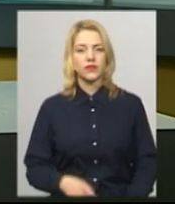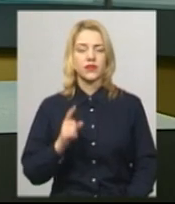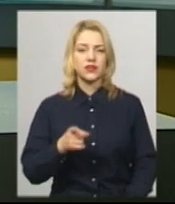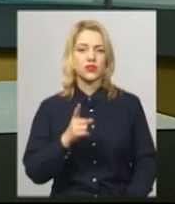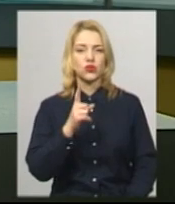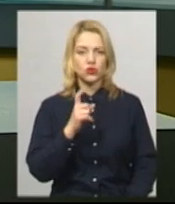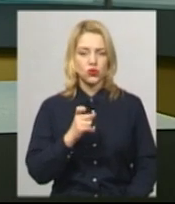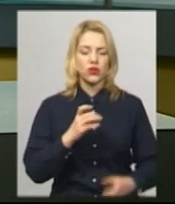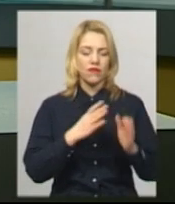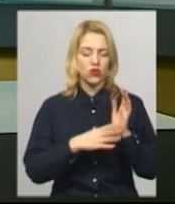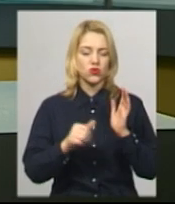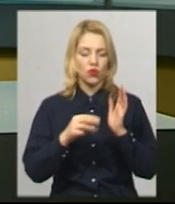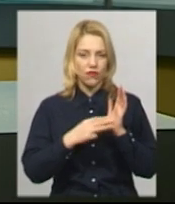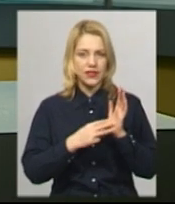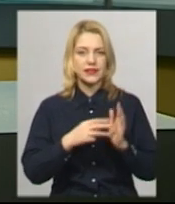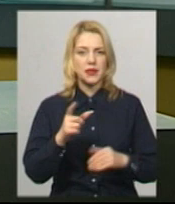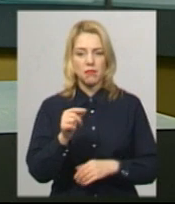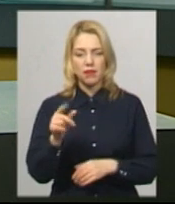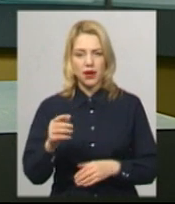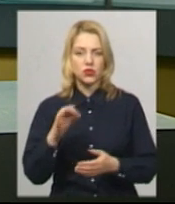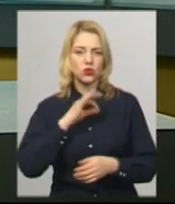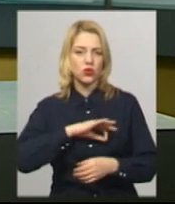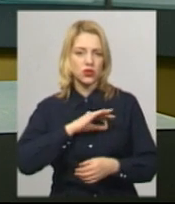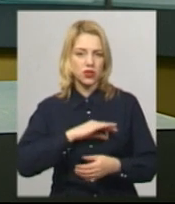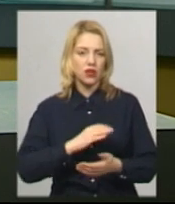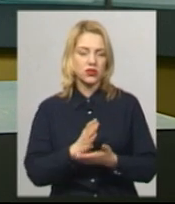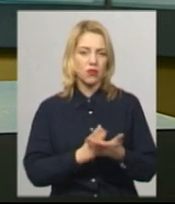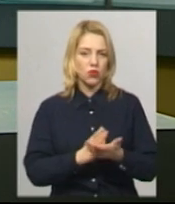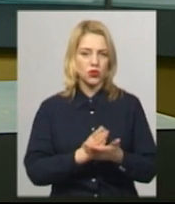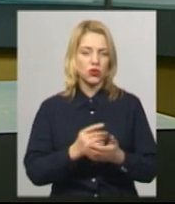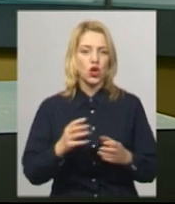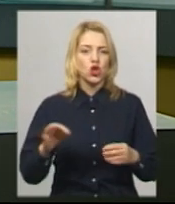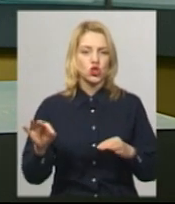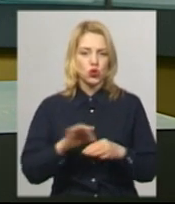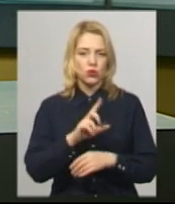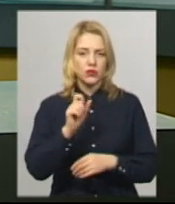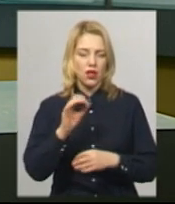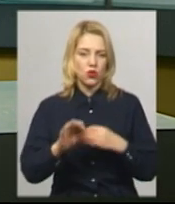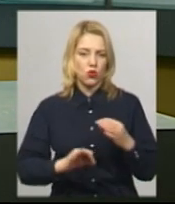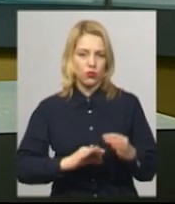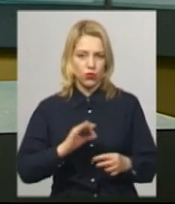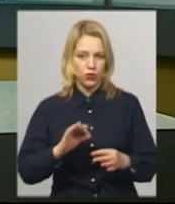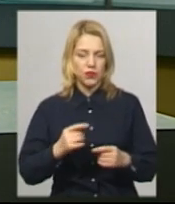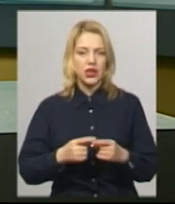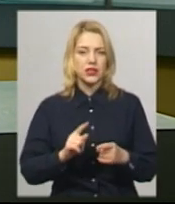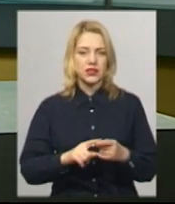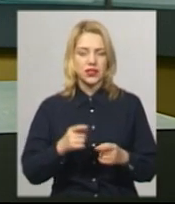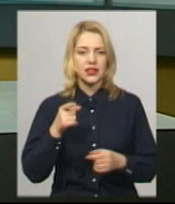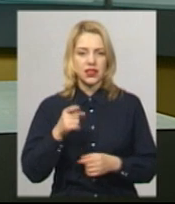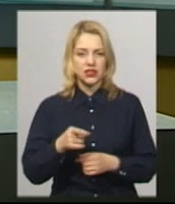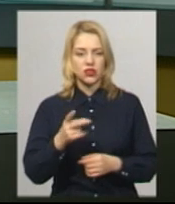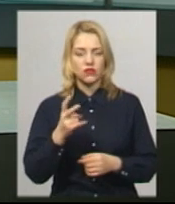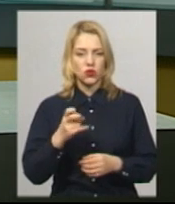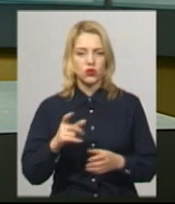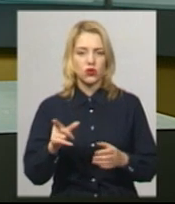1198 пар скористалися послугою шлюб за добу у Хмельницькому за три роки дії пілотного проєкту. Із цих майже 1200